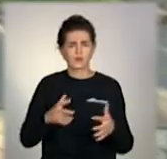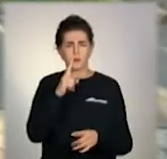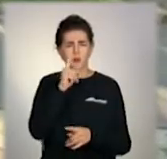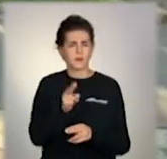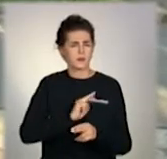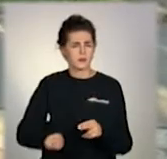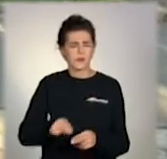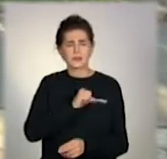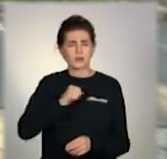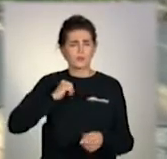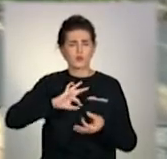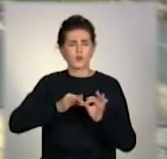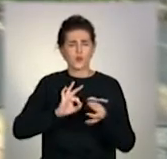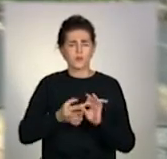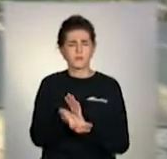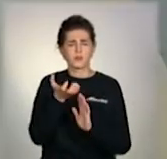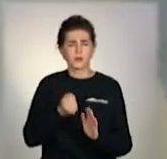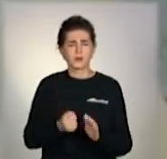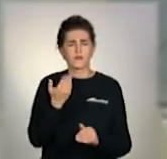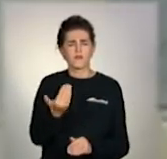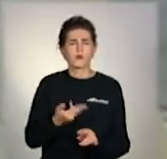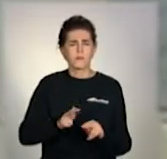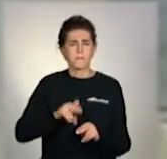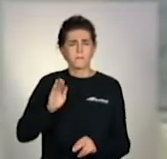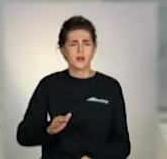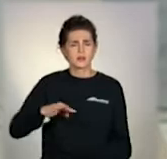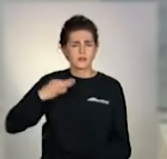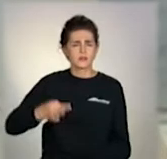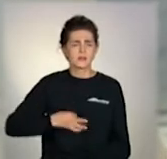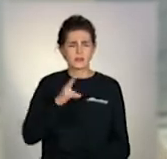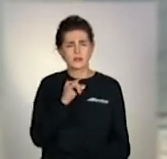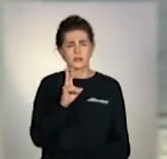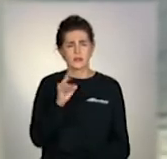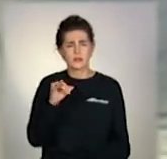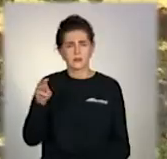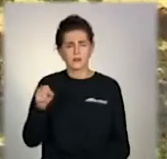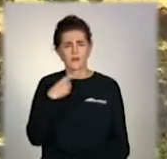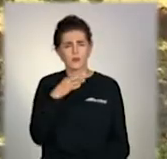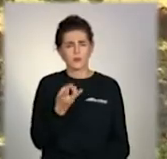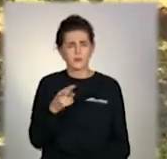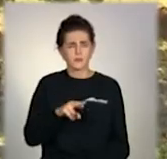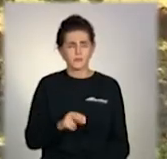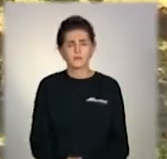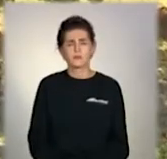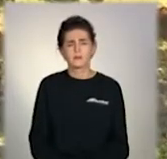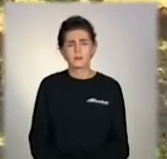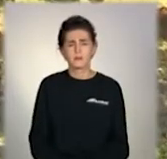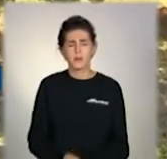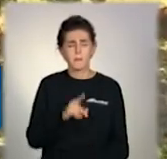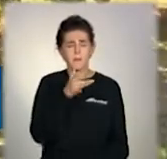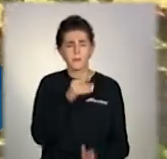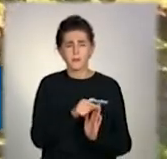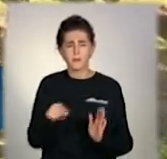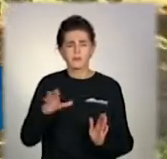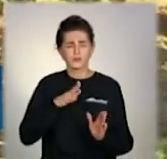Найскладніше сприйняв звістку про загибель Костянтина його маленький син Микита, розповідає Ольга. В перше час він просто